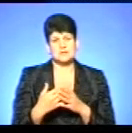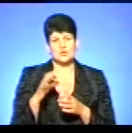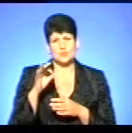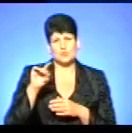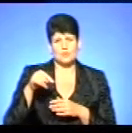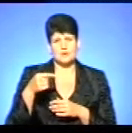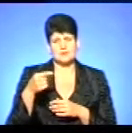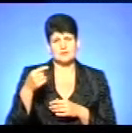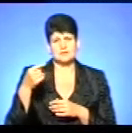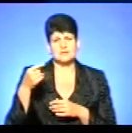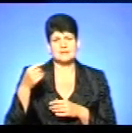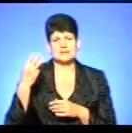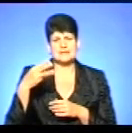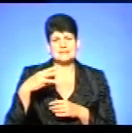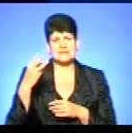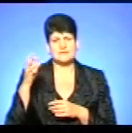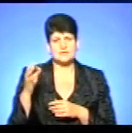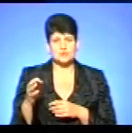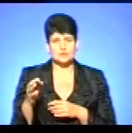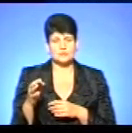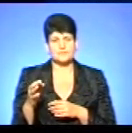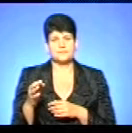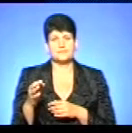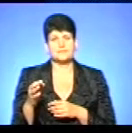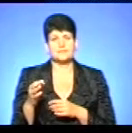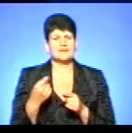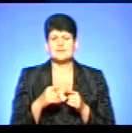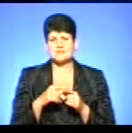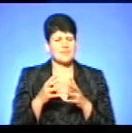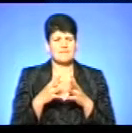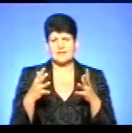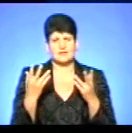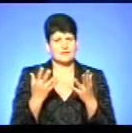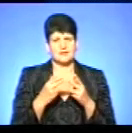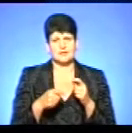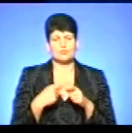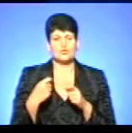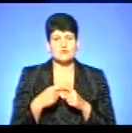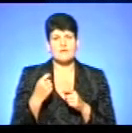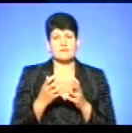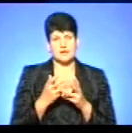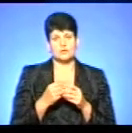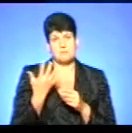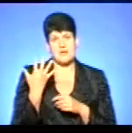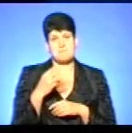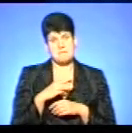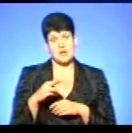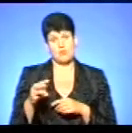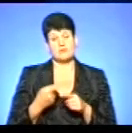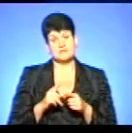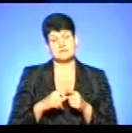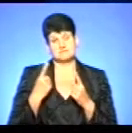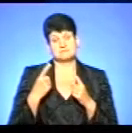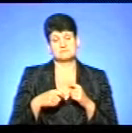,33%. Тобто, якщо в відсотковому виразі, це невелика кількість порушень. Але в кількісті тому 5 млн – це суттєве